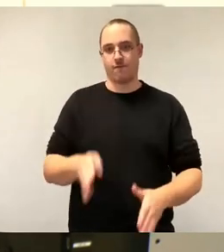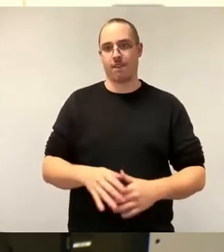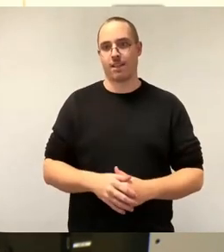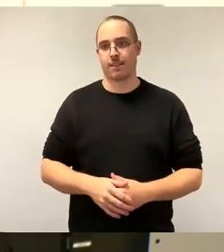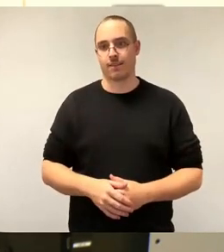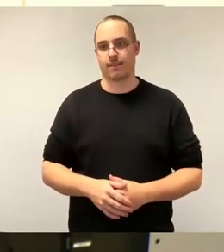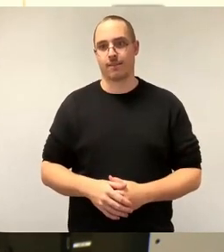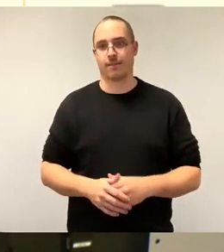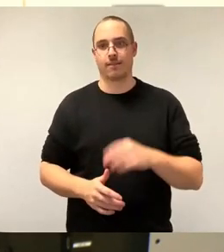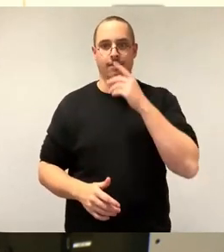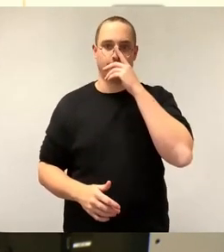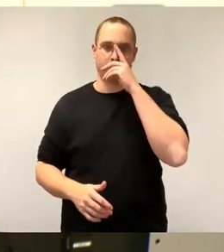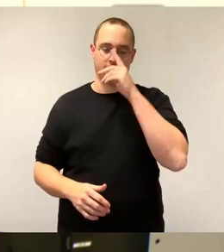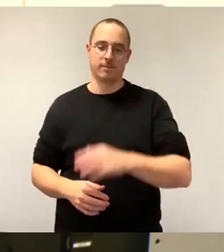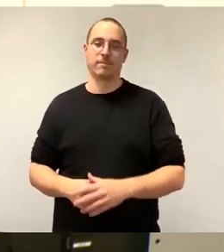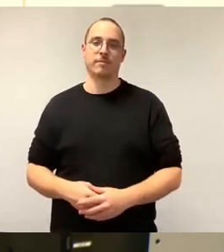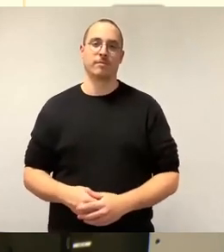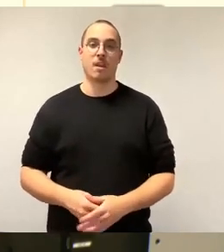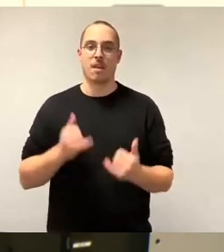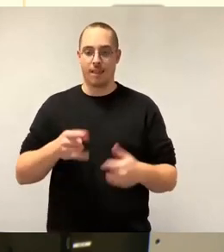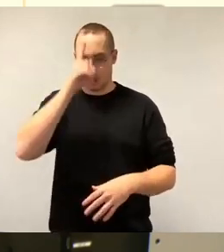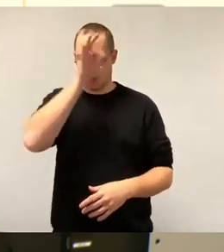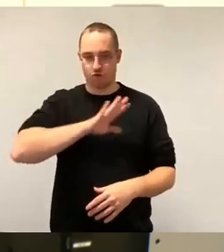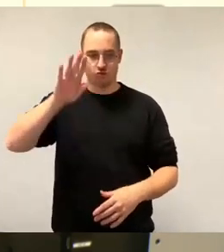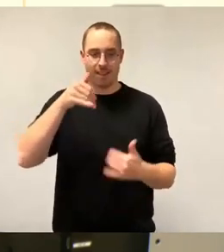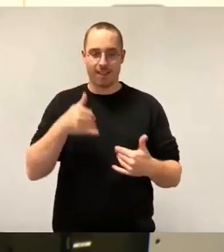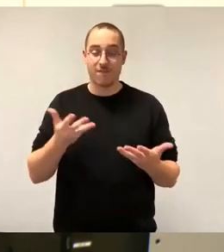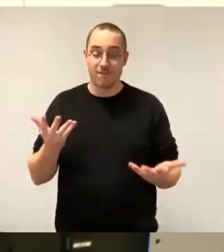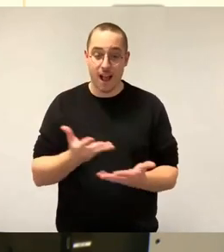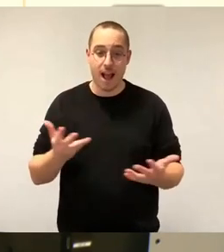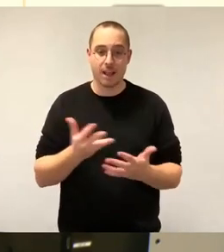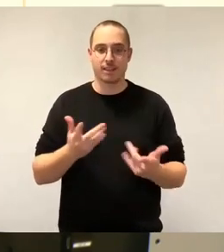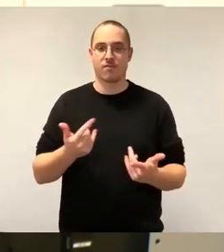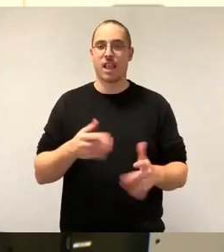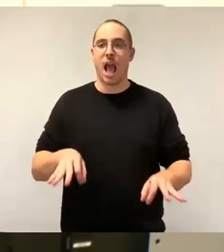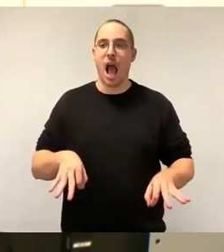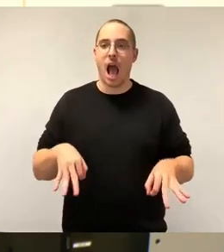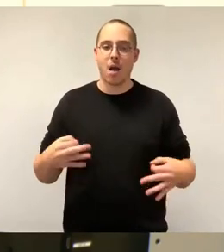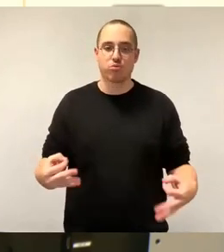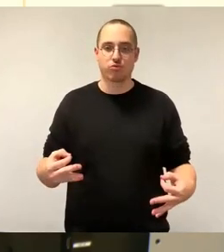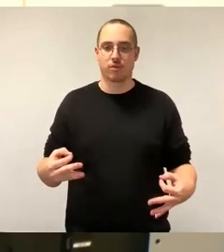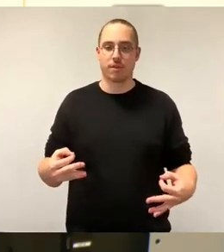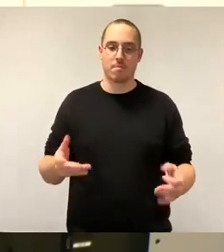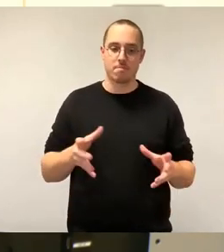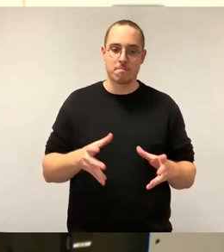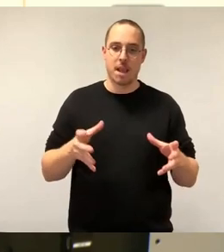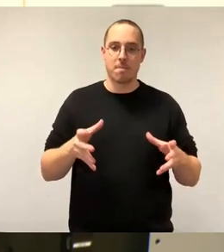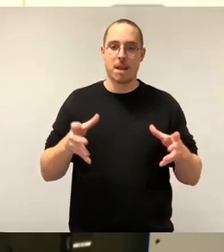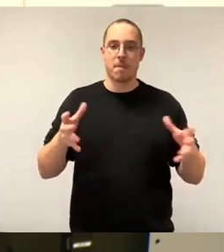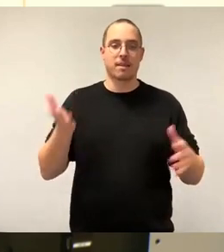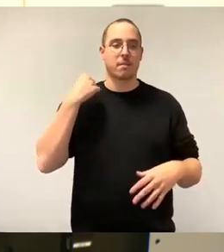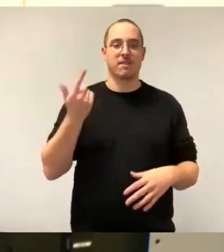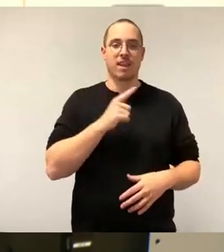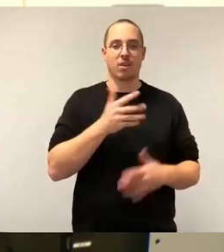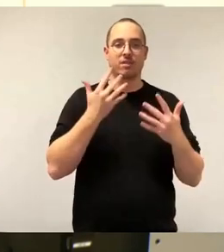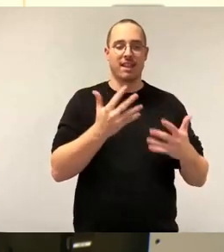sozialen Situation. Wir haben Armutswachstum seit 2010, waren wir bei 14,5 Prozent. Wir sind jetzt 2022, also